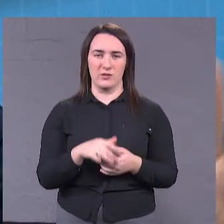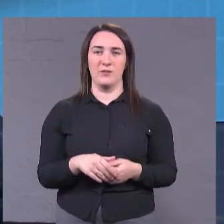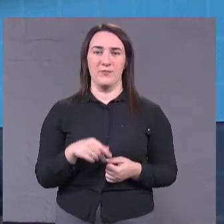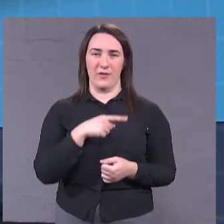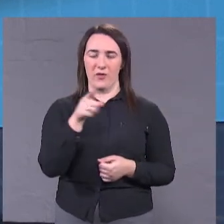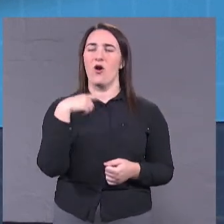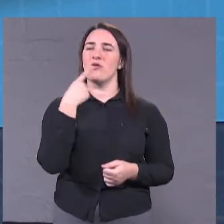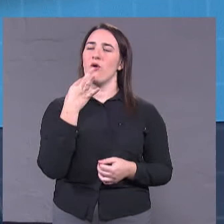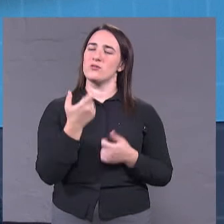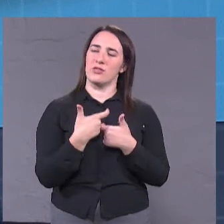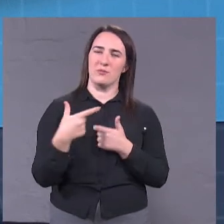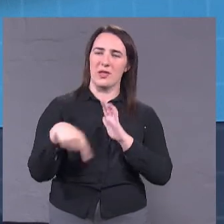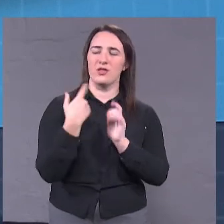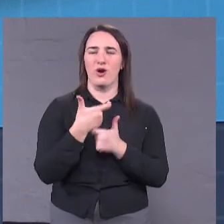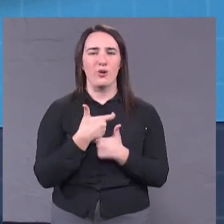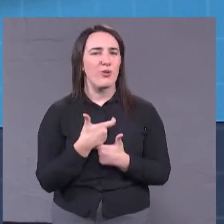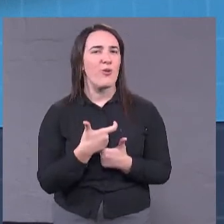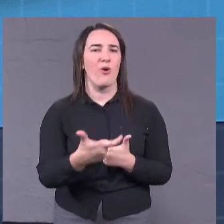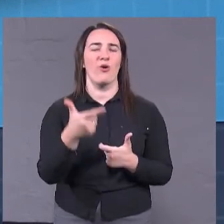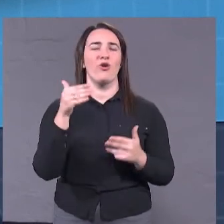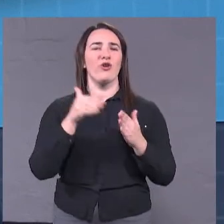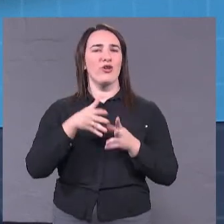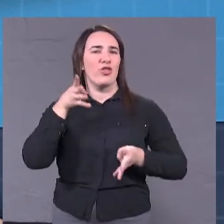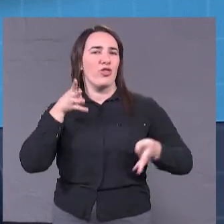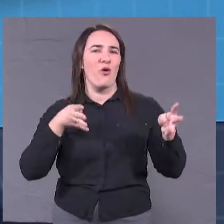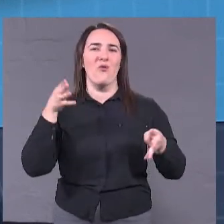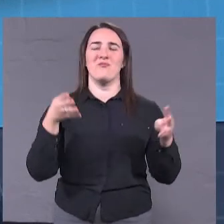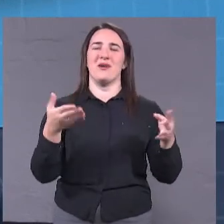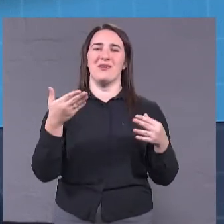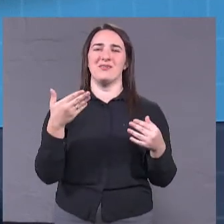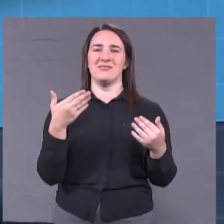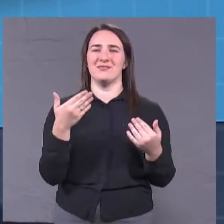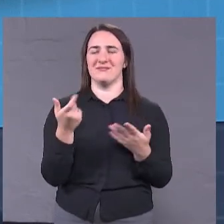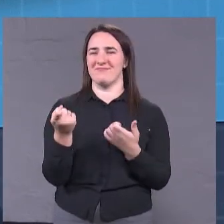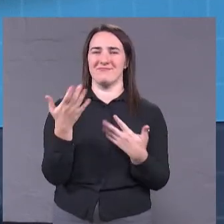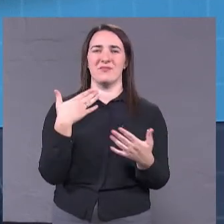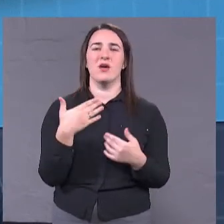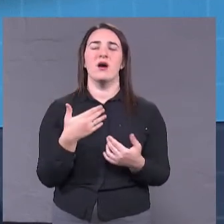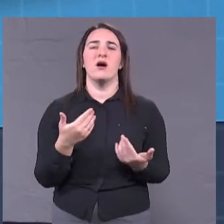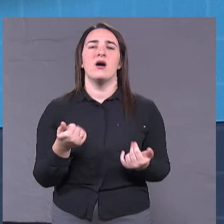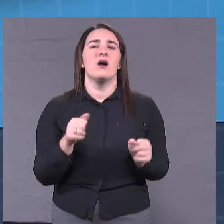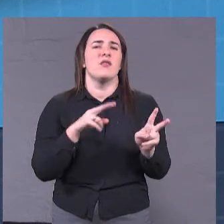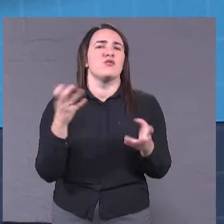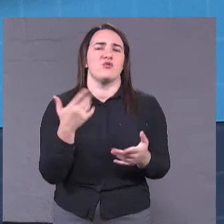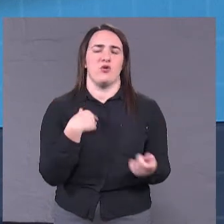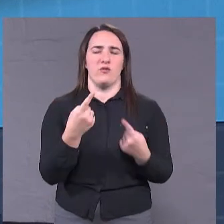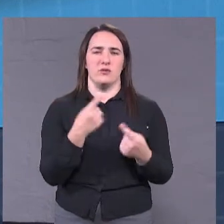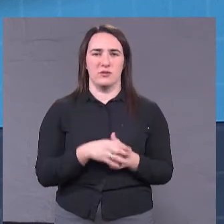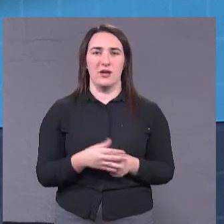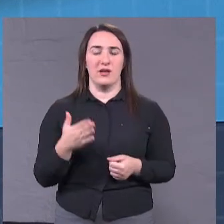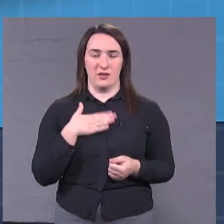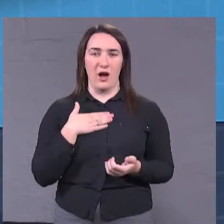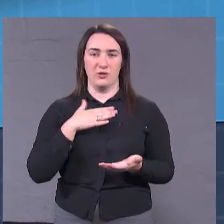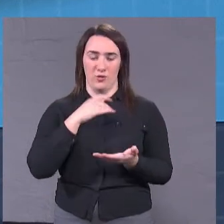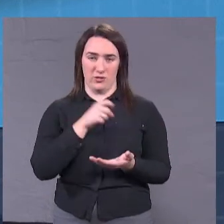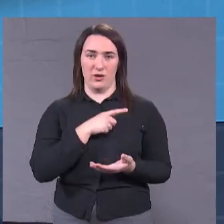дорогах, о жилых домах, о чому ми говоримо. О чому ми говоримо? Наша Одеса на сьогоднішній